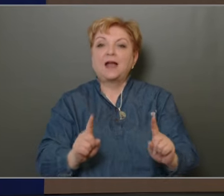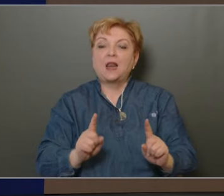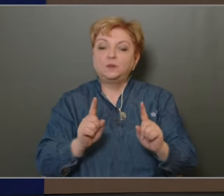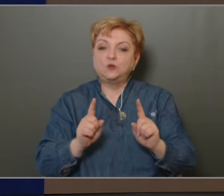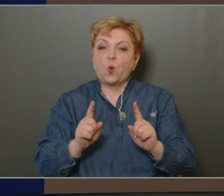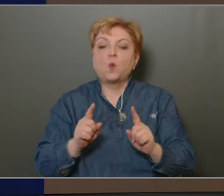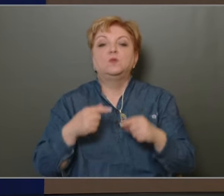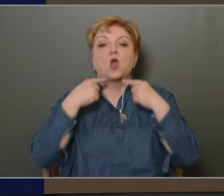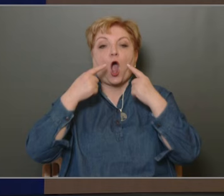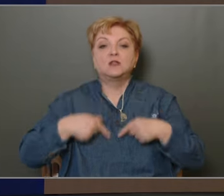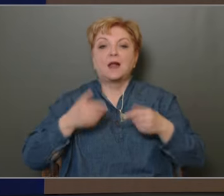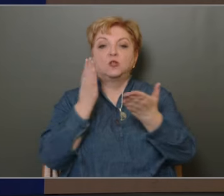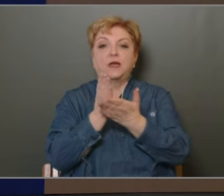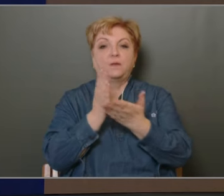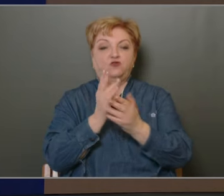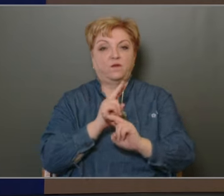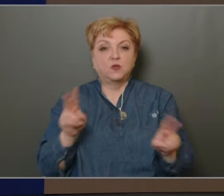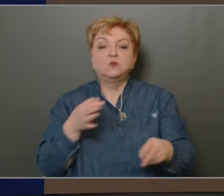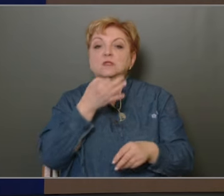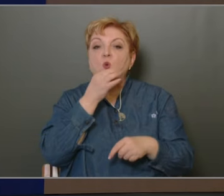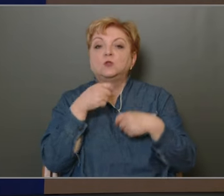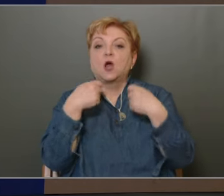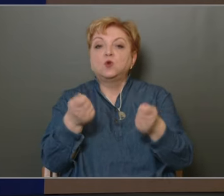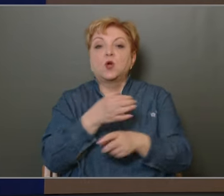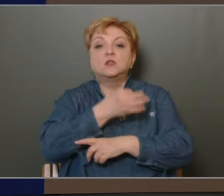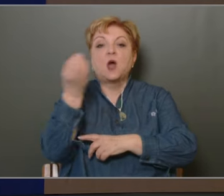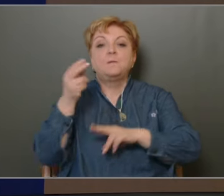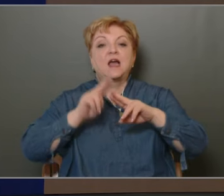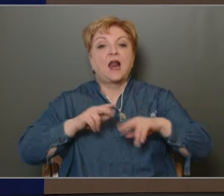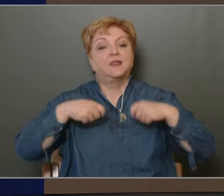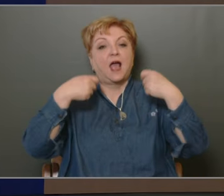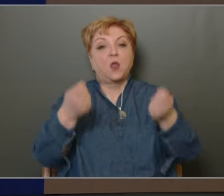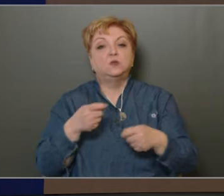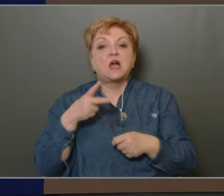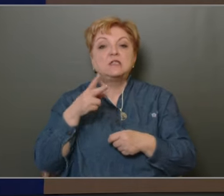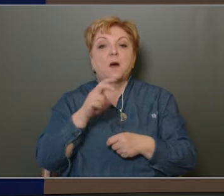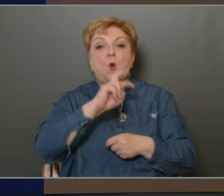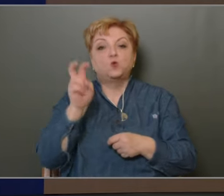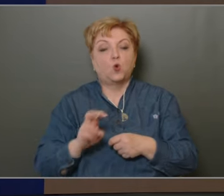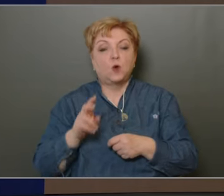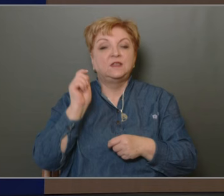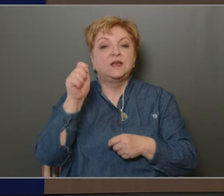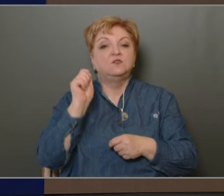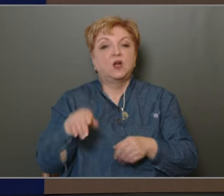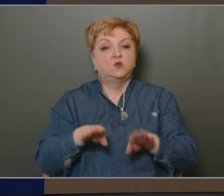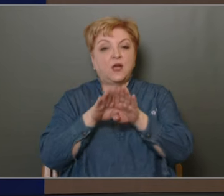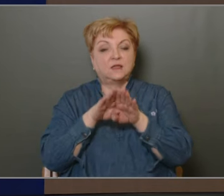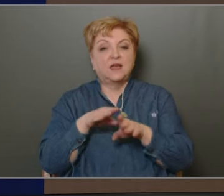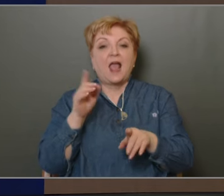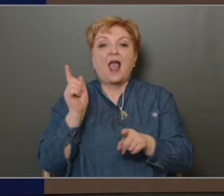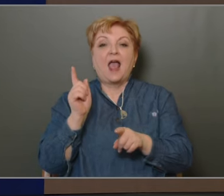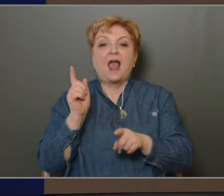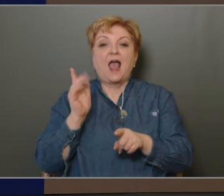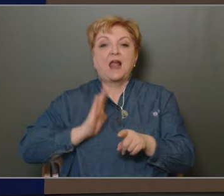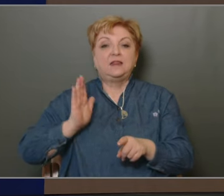képviselőtestület határozat képes. Szót adok napi rendelőt. Szabó Zsolt képviselőtársunknak, Etikai Lecka 2